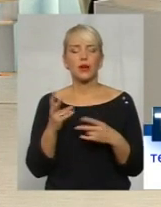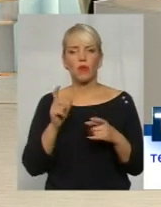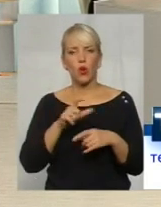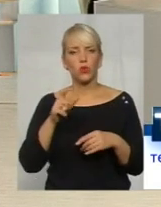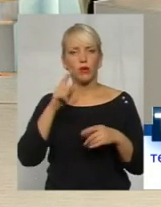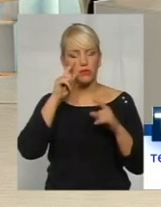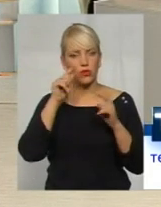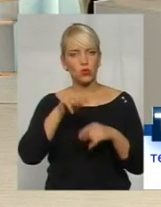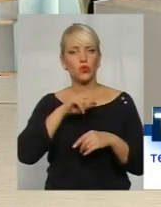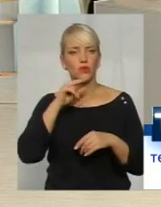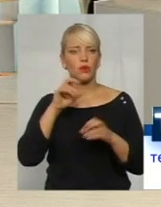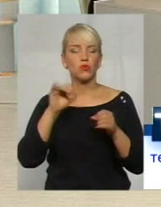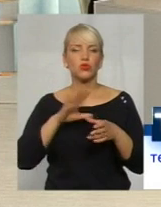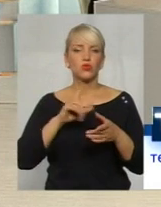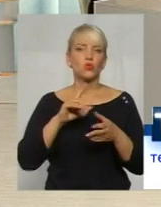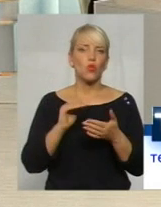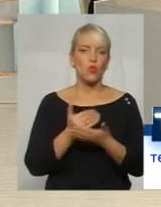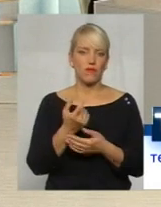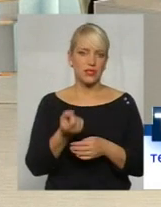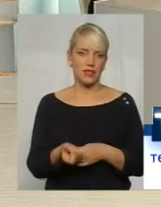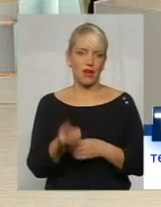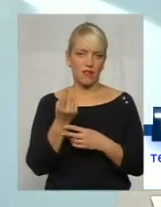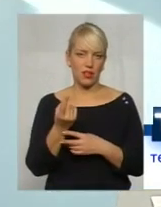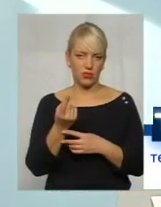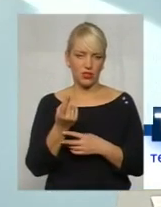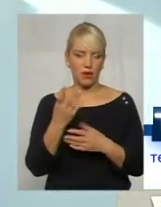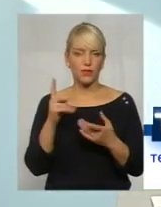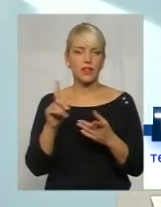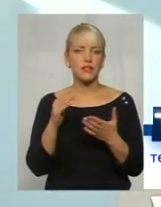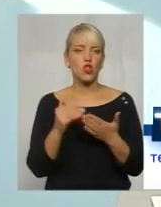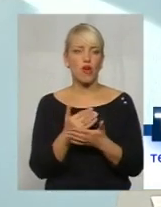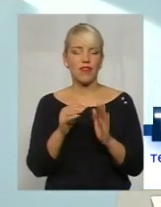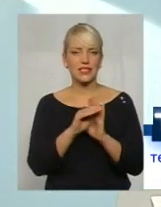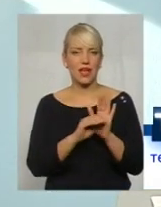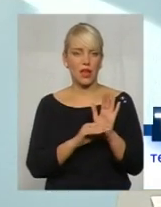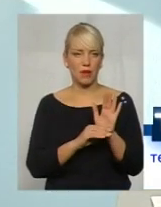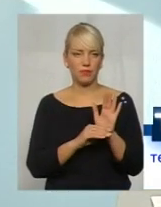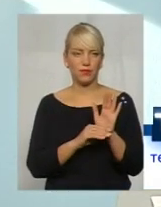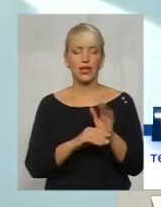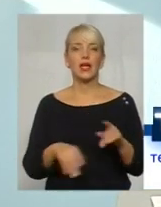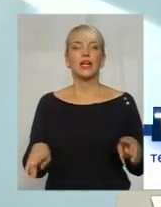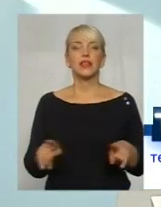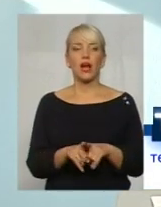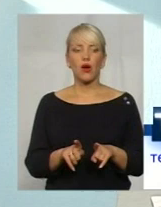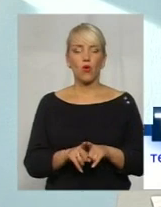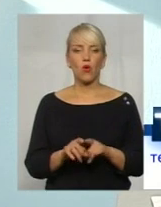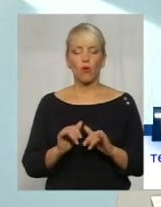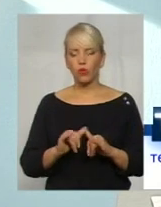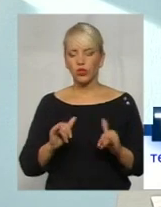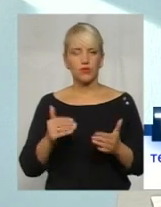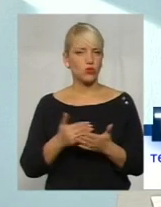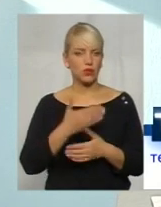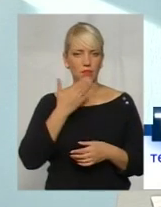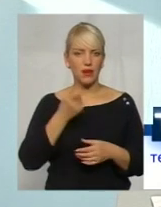звертати увагу? Можливо, що щось новеньке з'явилось в їхніх схемах шахрайських? Ну, такого поширеного нового немає.